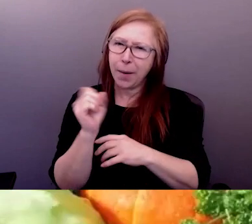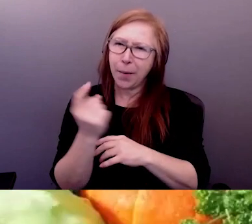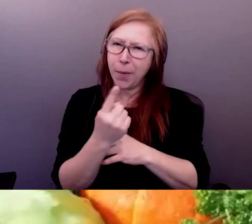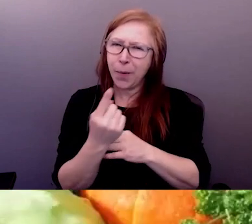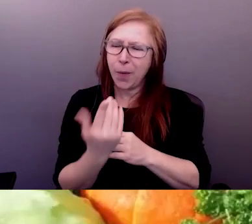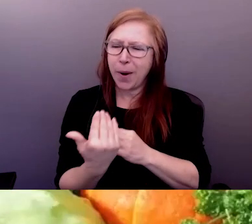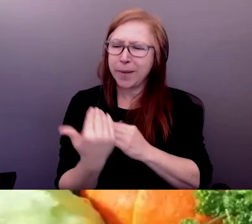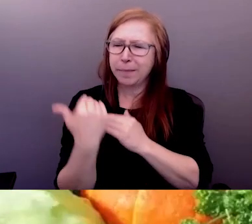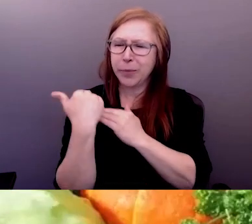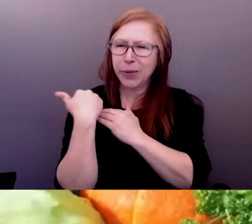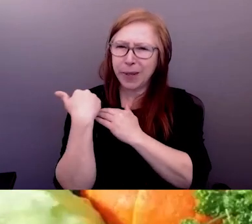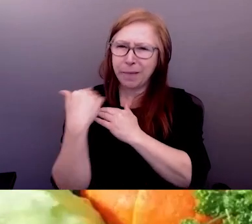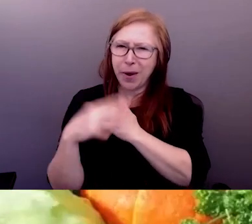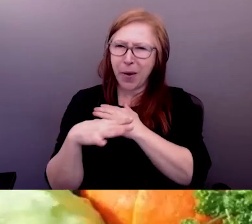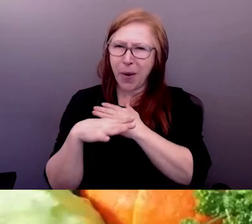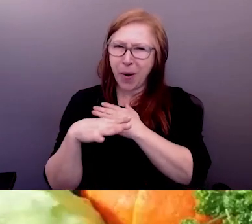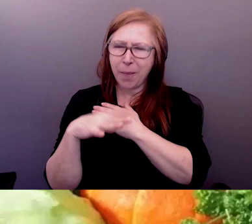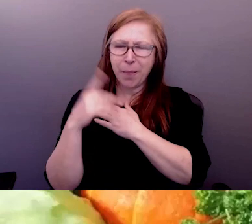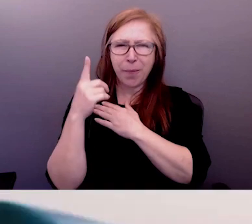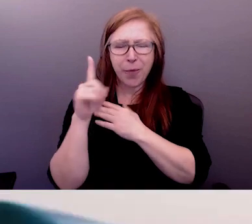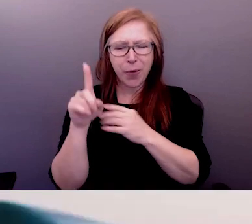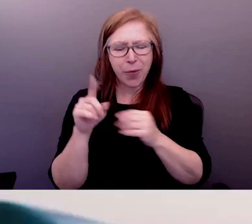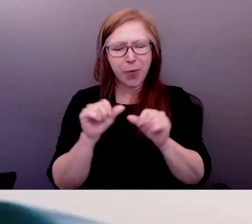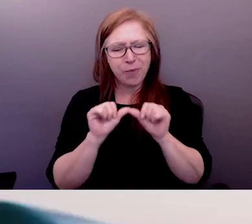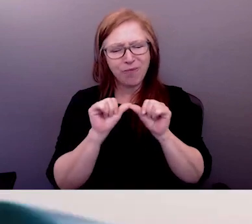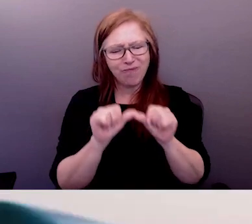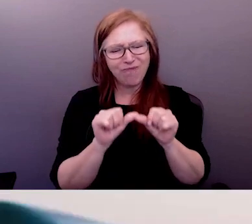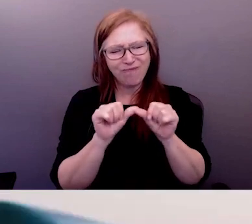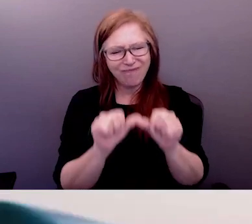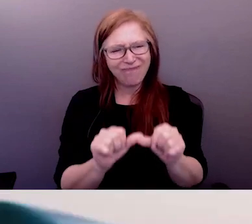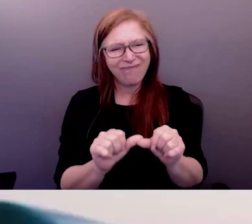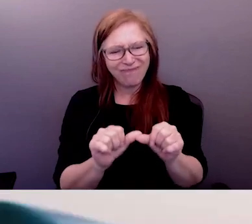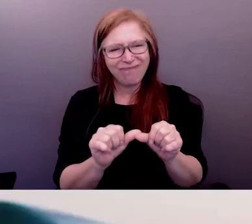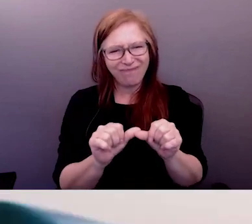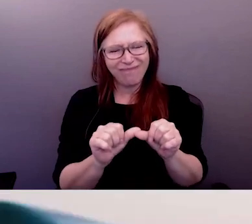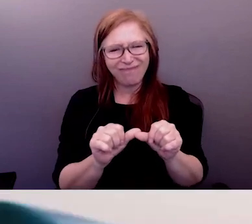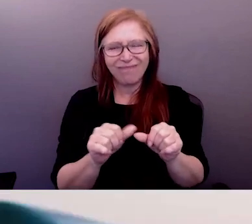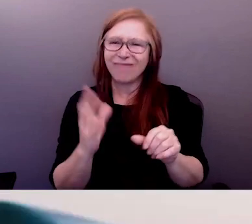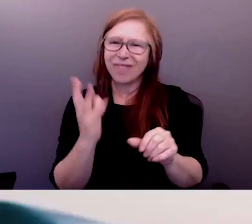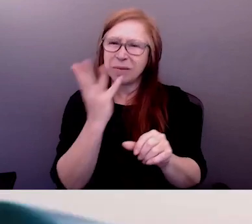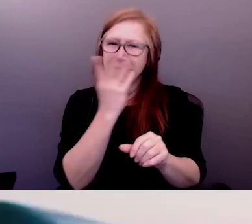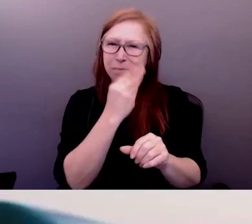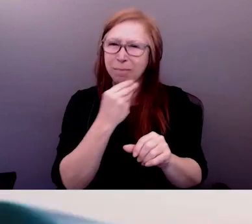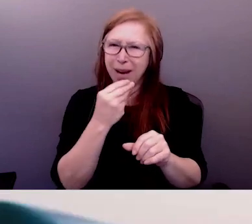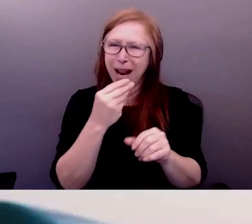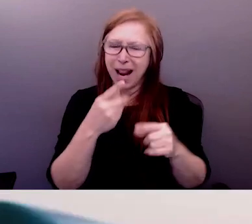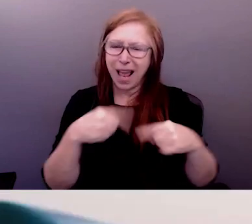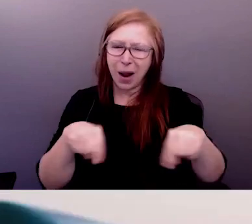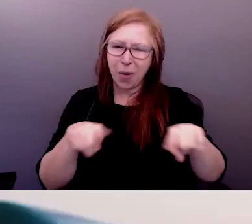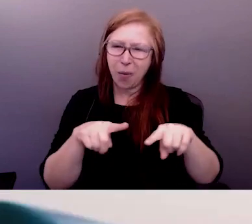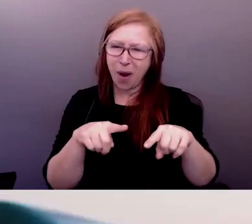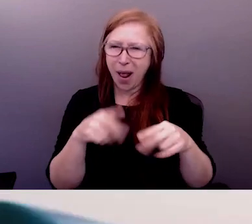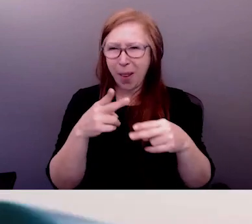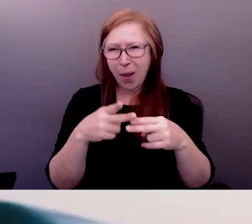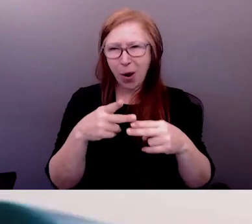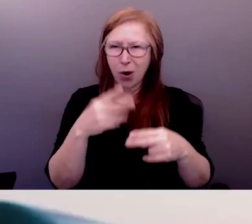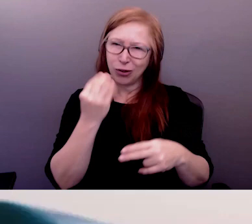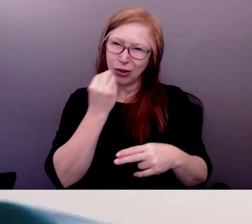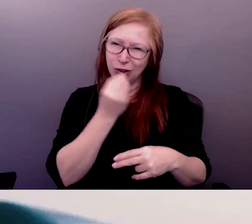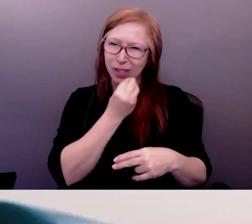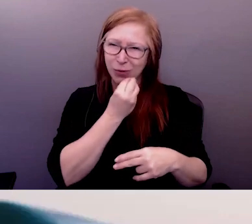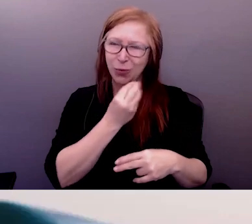offrir quelque chose de similaire pour moi. Donc, moi, je suis Carole Fancotte, je me joins à vous